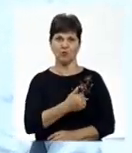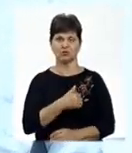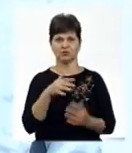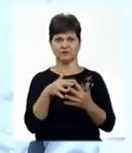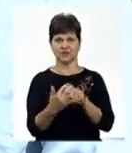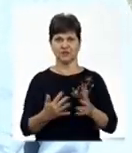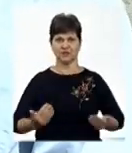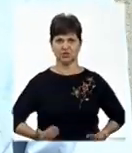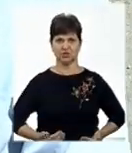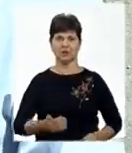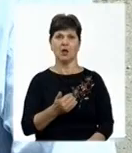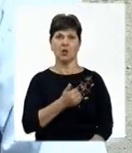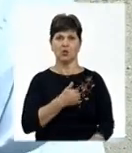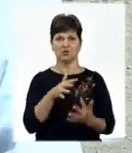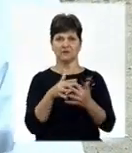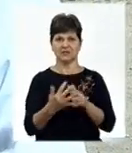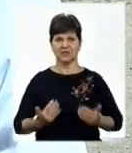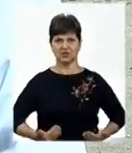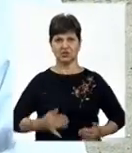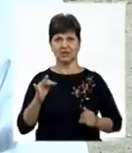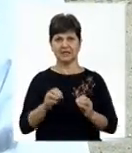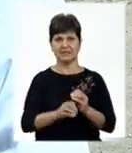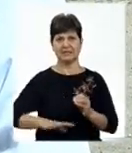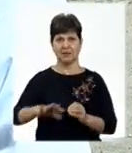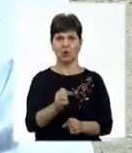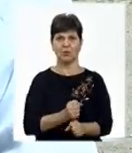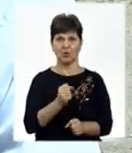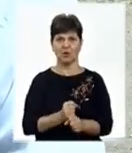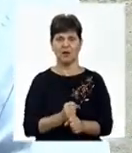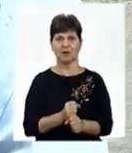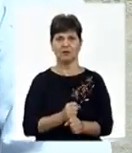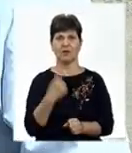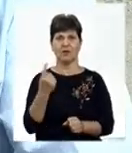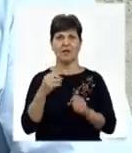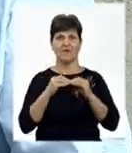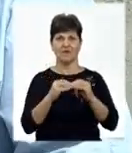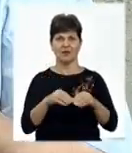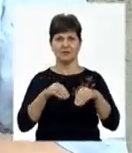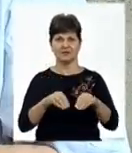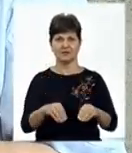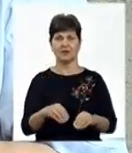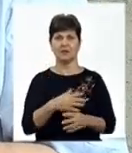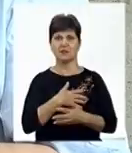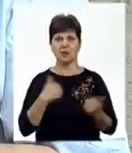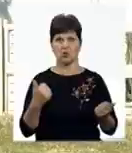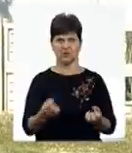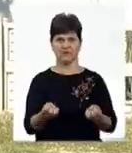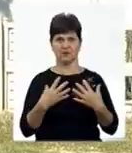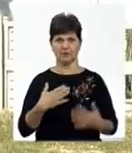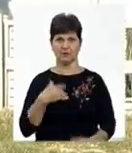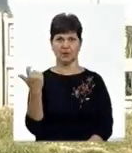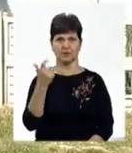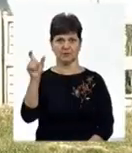жити в селі. Хоче жити в селі і обробляти її. Создати фермерське господарство і обробляти. Він не хоче мені віддати її.